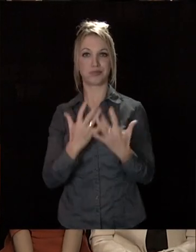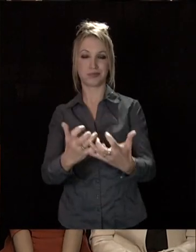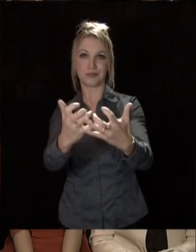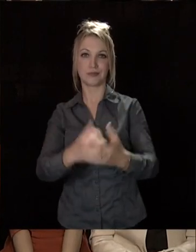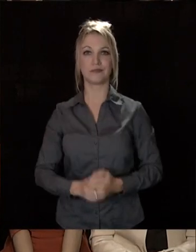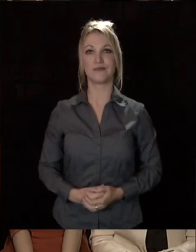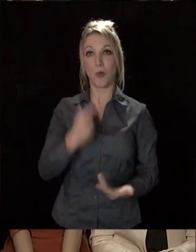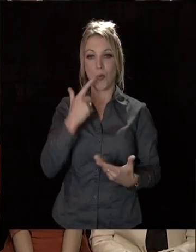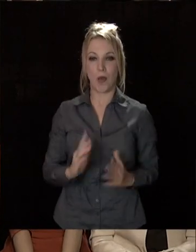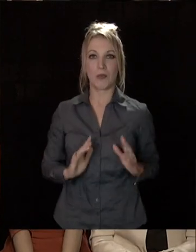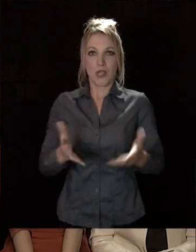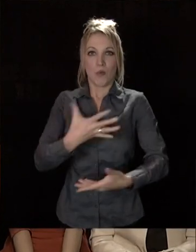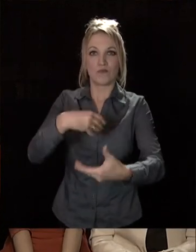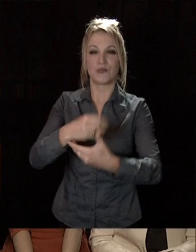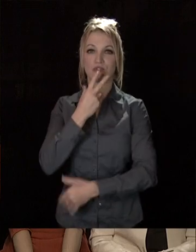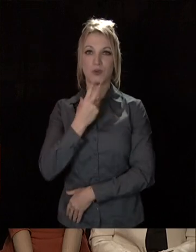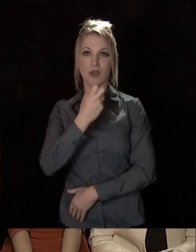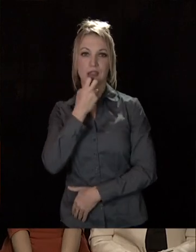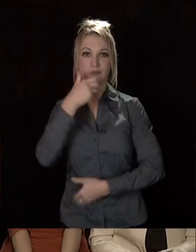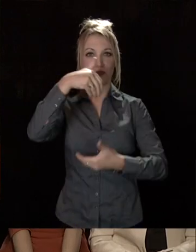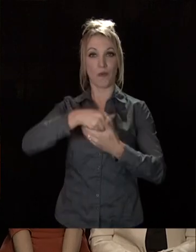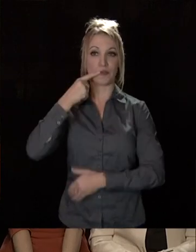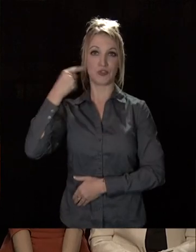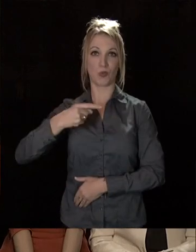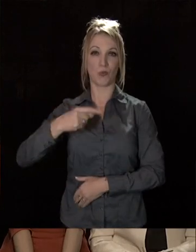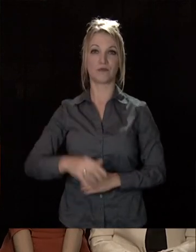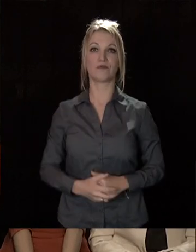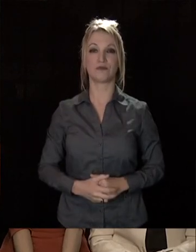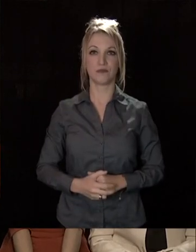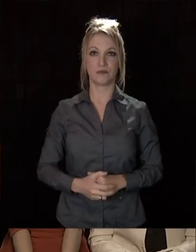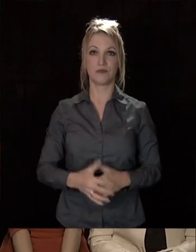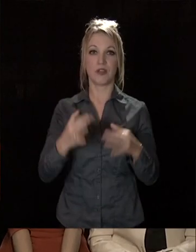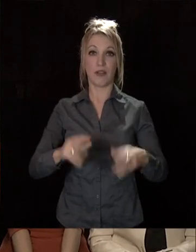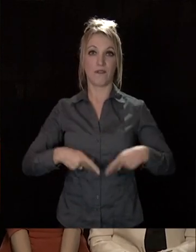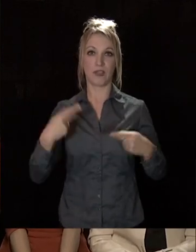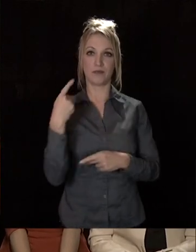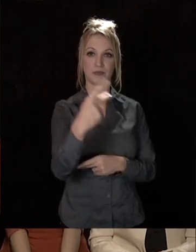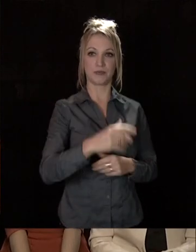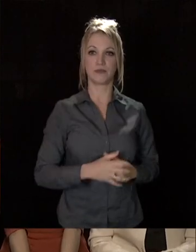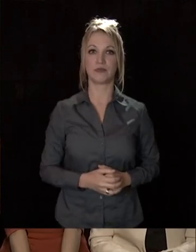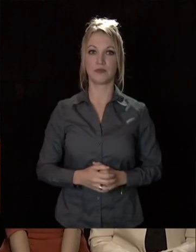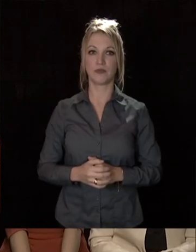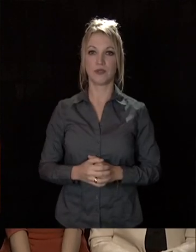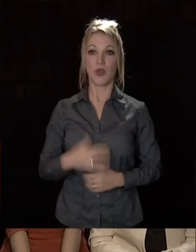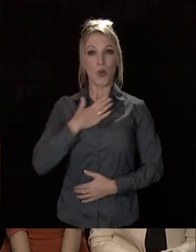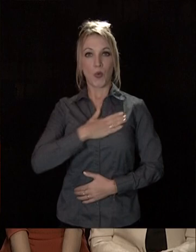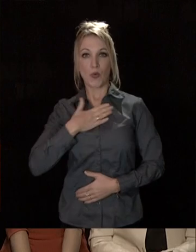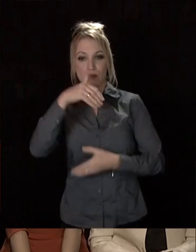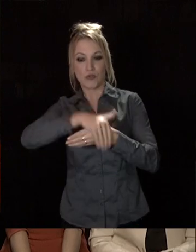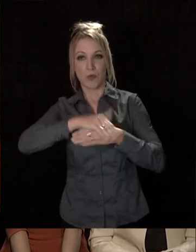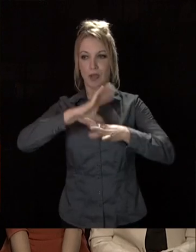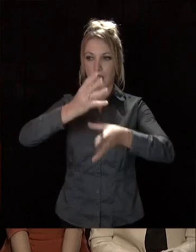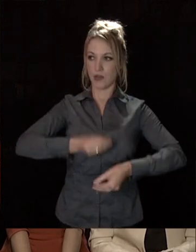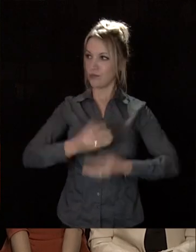leur implication citoyenne dans notre ville, dans leur ville. Je suis heureux ce soir de vous